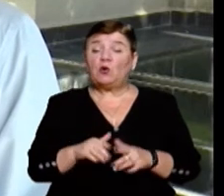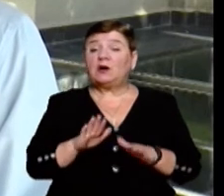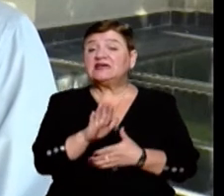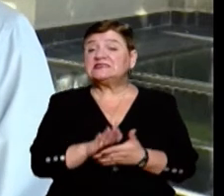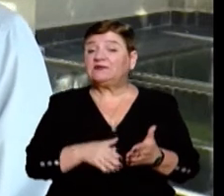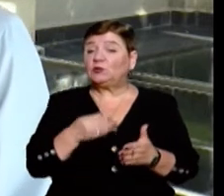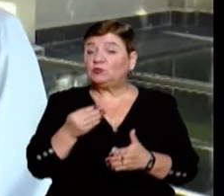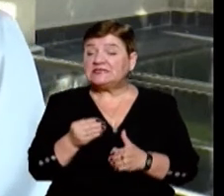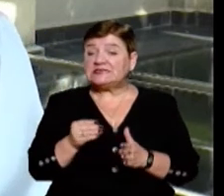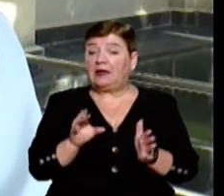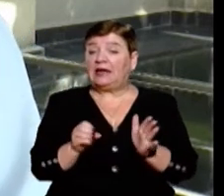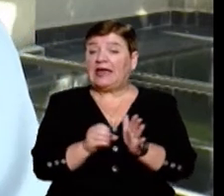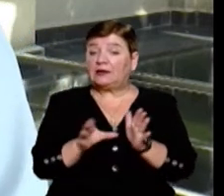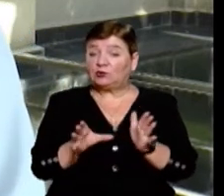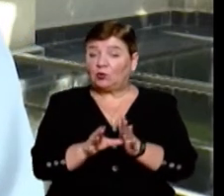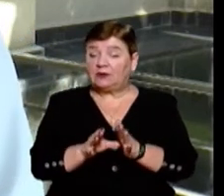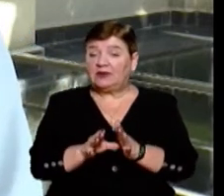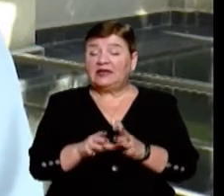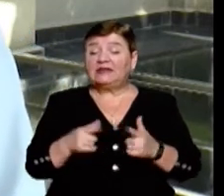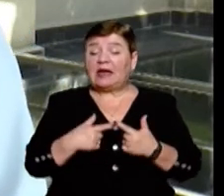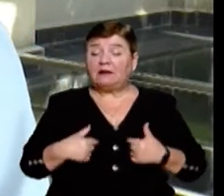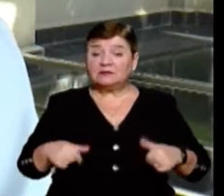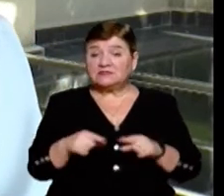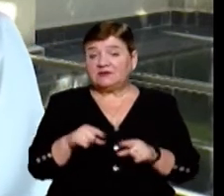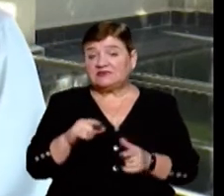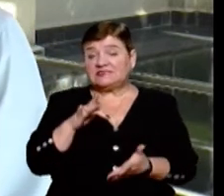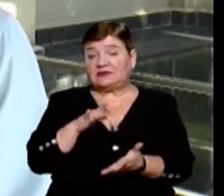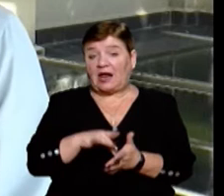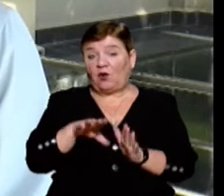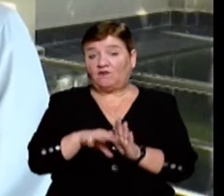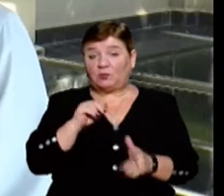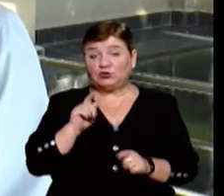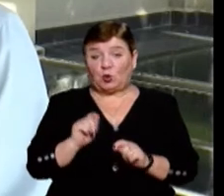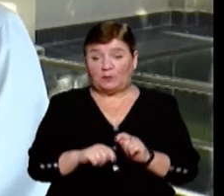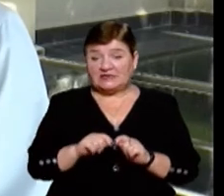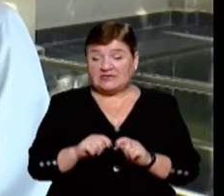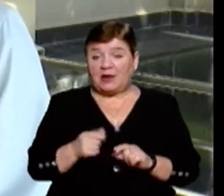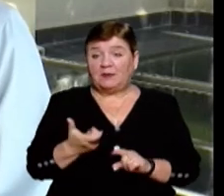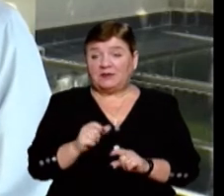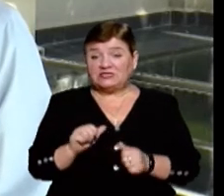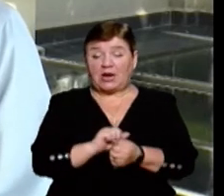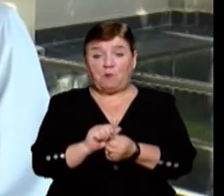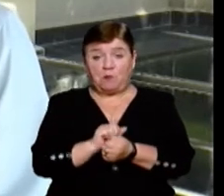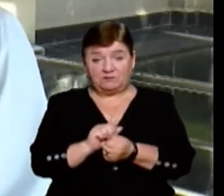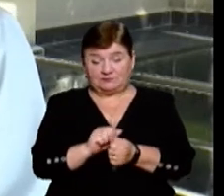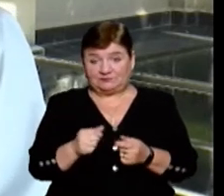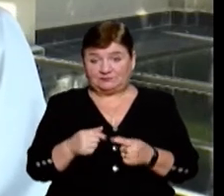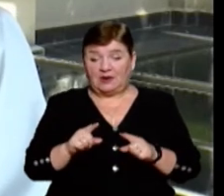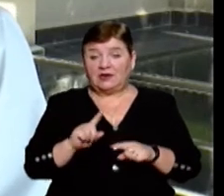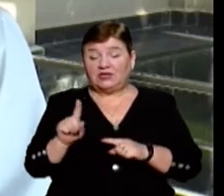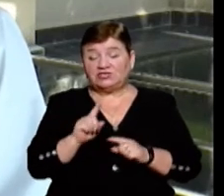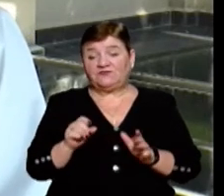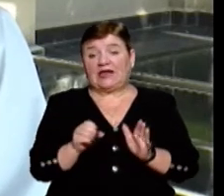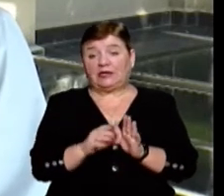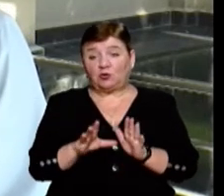електронним шляхом на електронних сервісах сайта центральної виборчої комісії. Більшість подана в папіровому вигляді заяв, ніж в